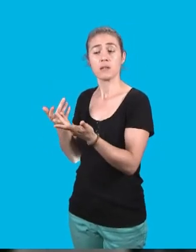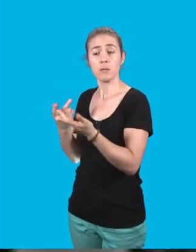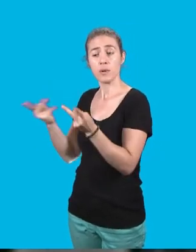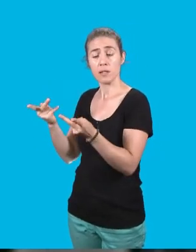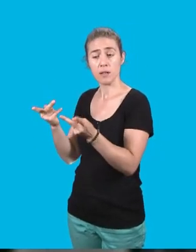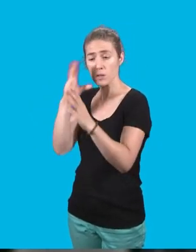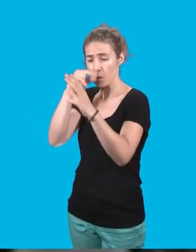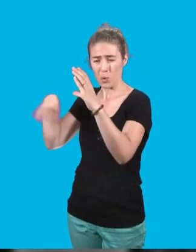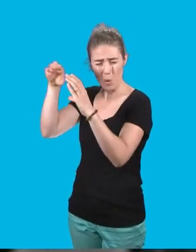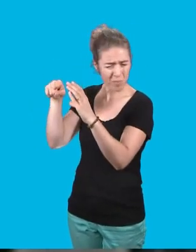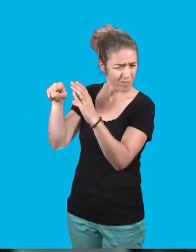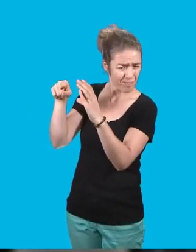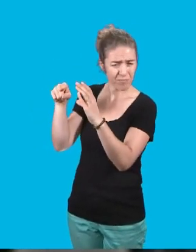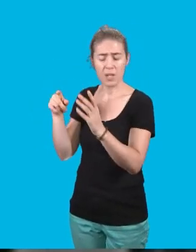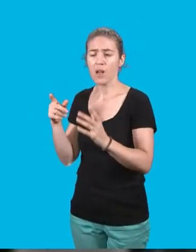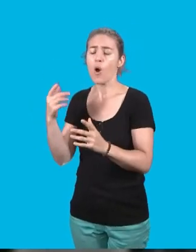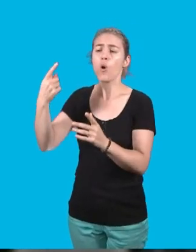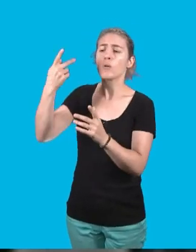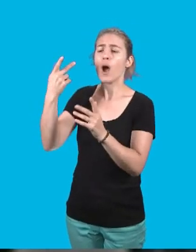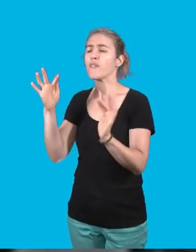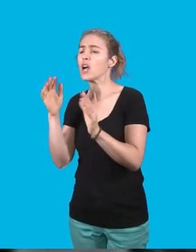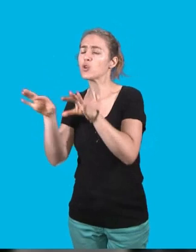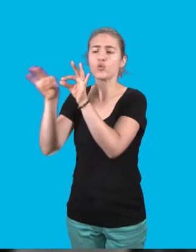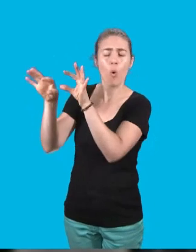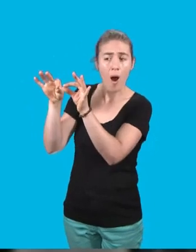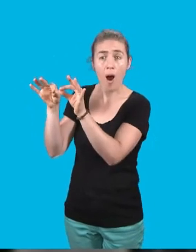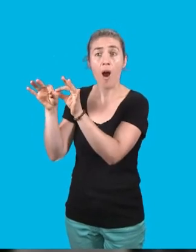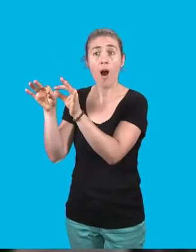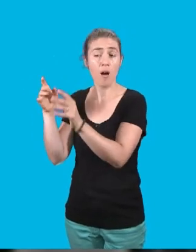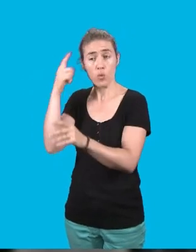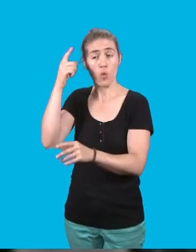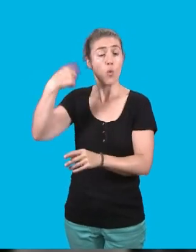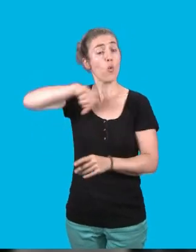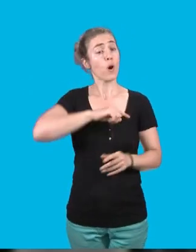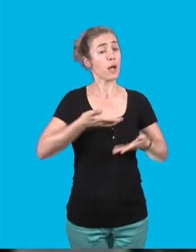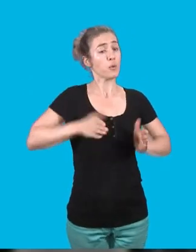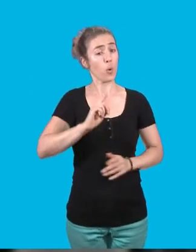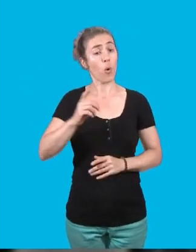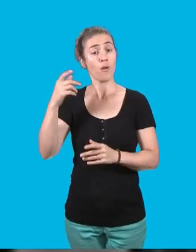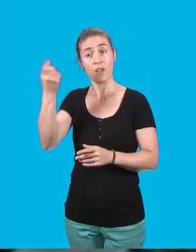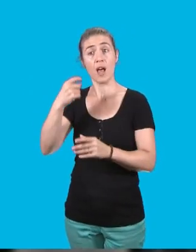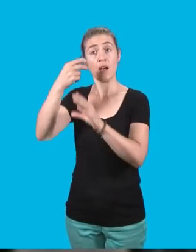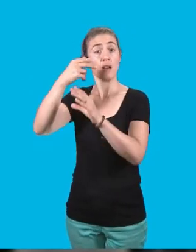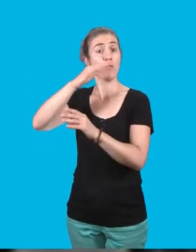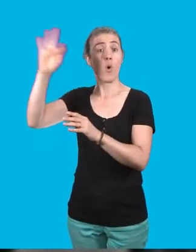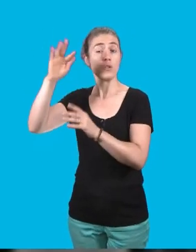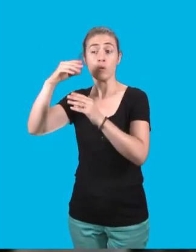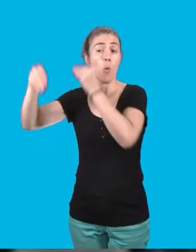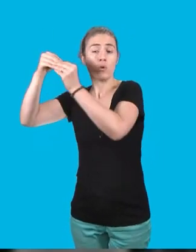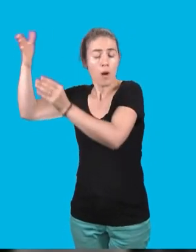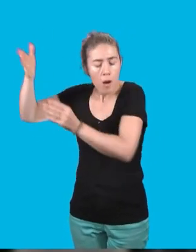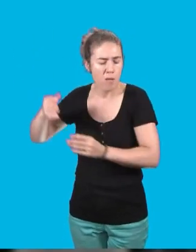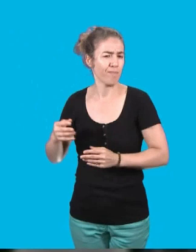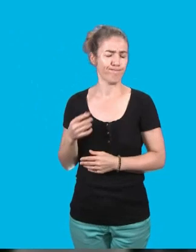impacts de choix qui ne nous appartiennent pas et qui s'opèrent à l'échelle nationale et internationale. Nous aurions souhaité voir